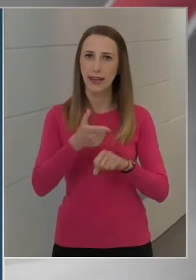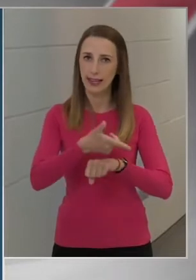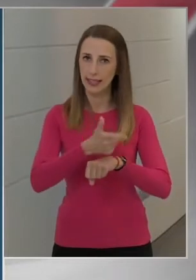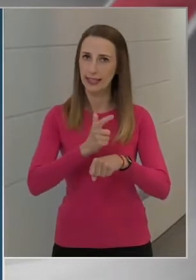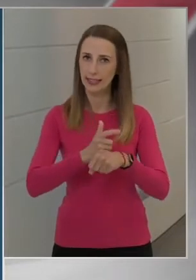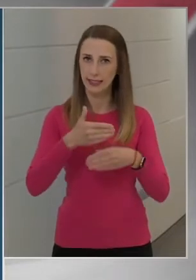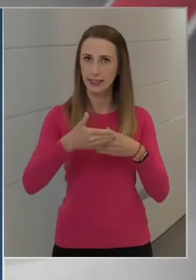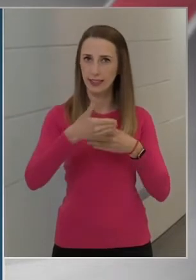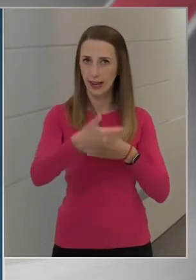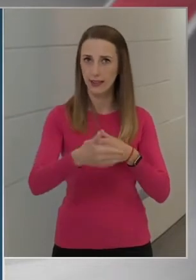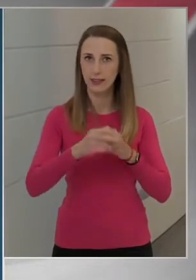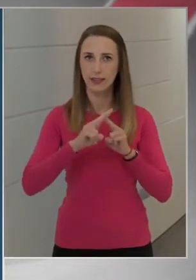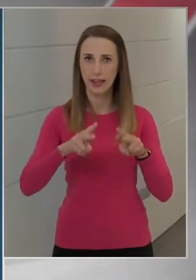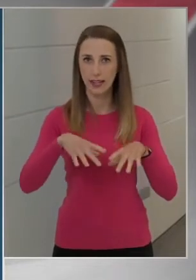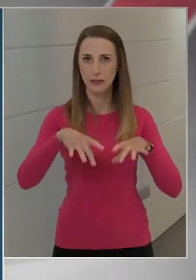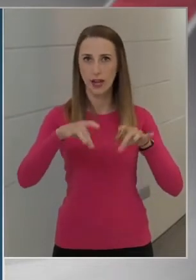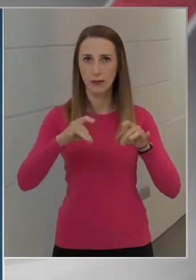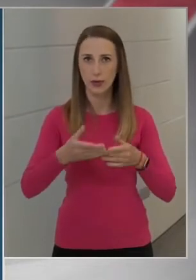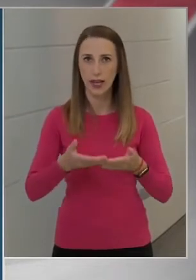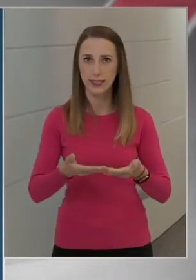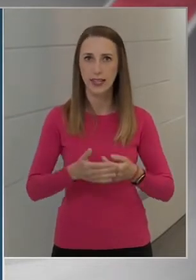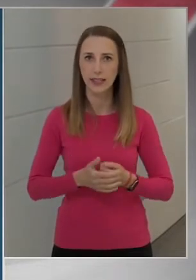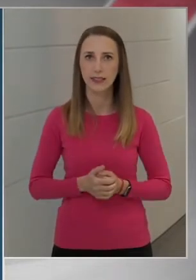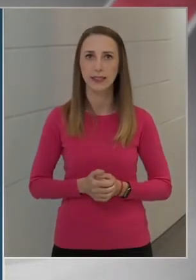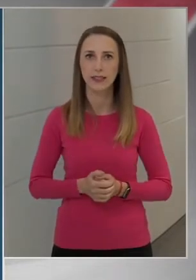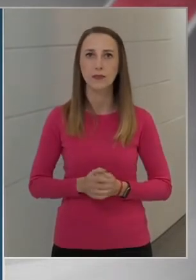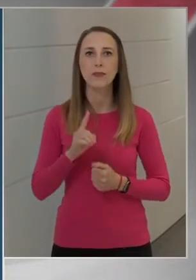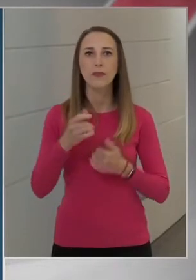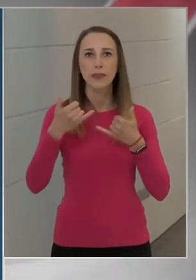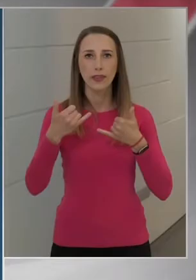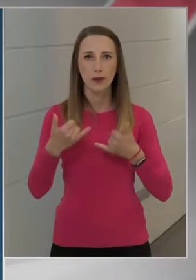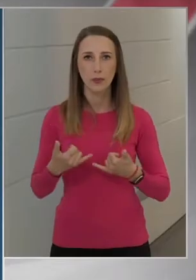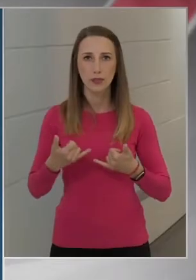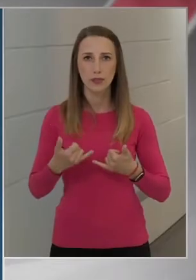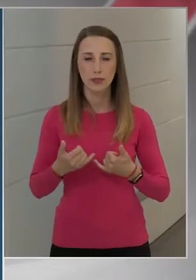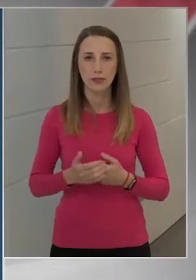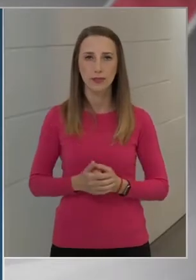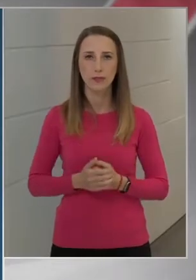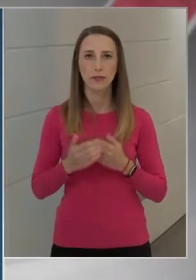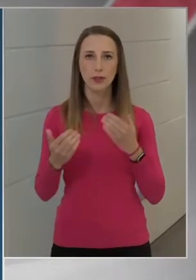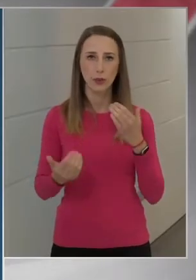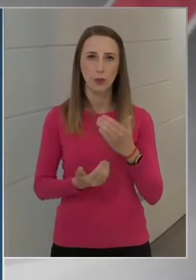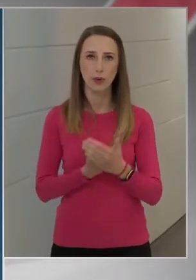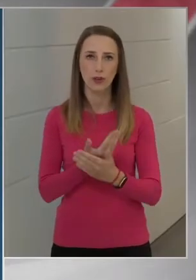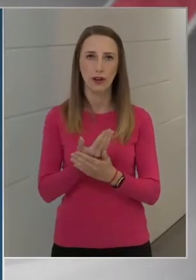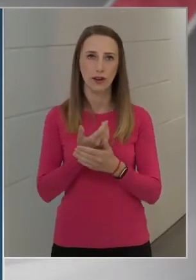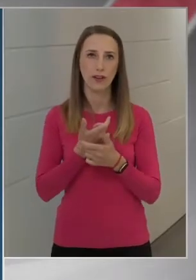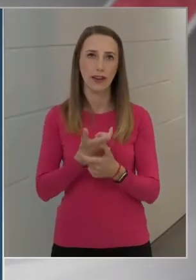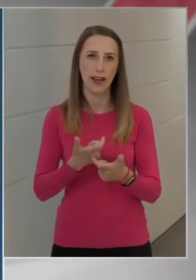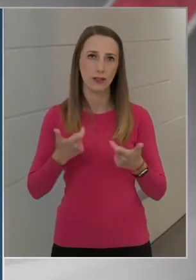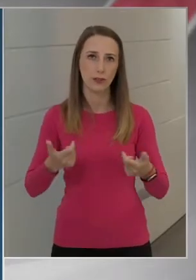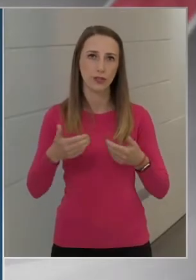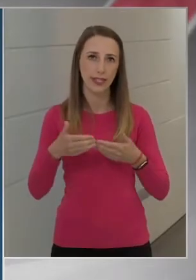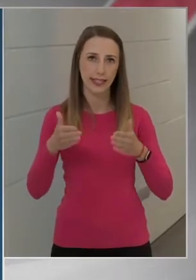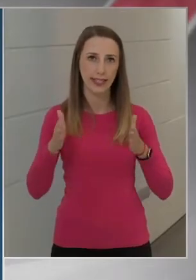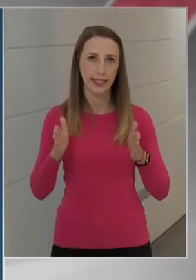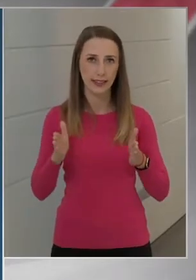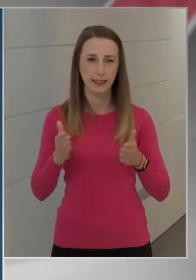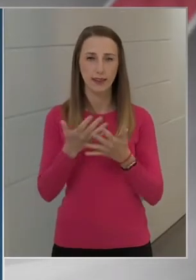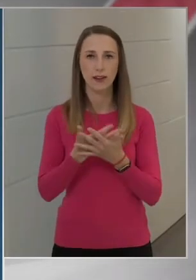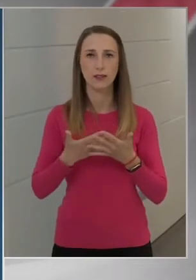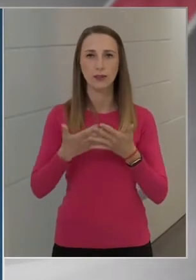hétre kellett ezeket felfüggeszteni, de most, hogy újra lehetőség nyílik a